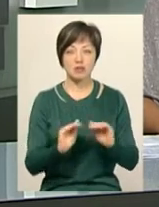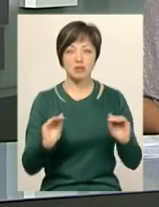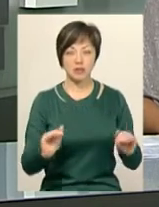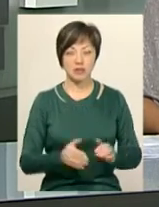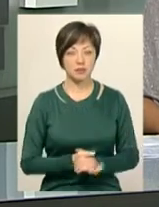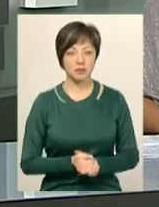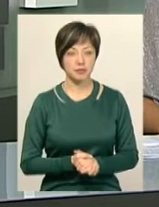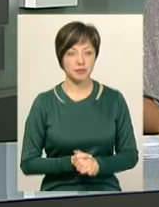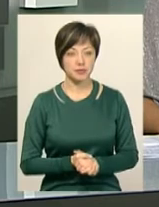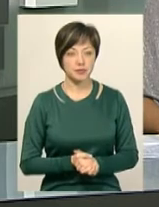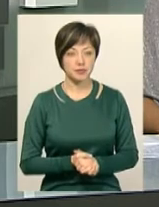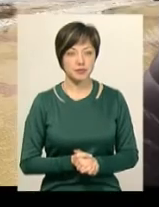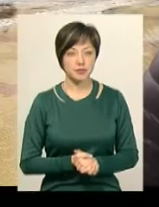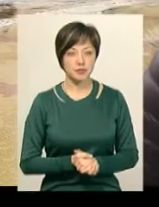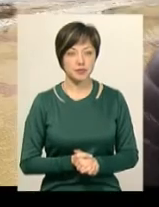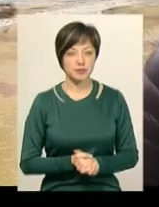Олександр Попов.